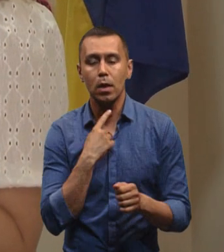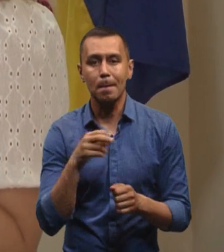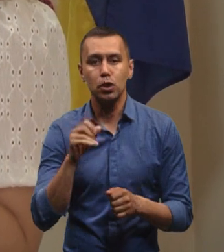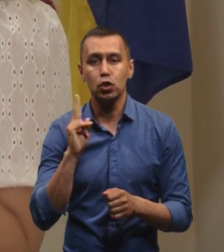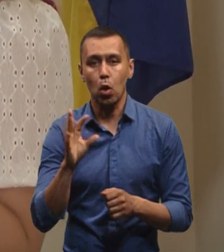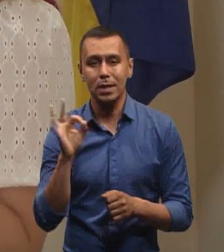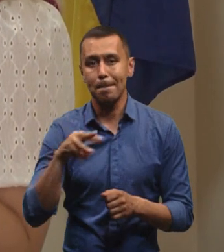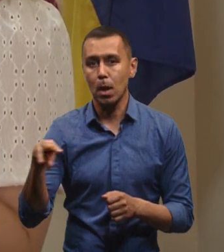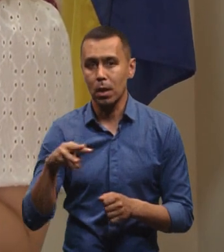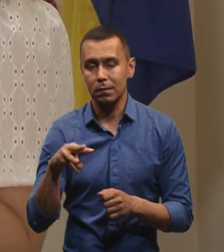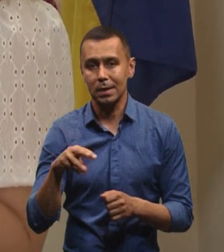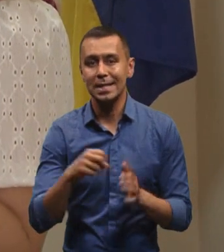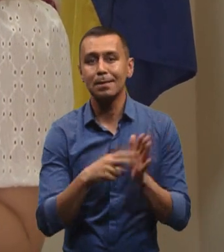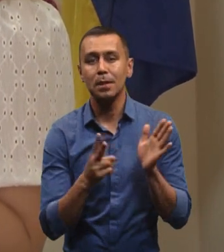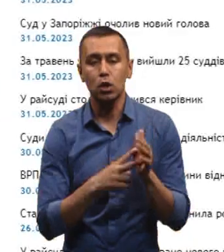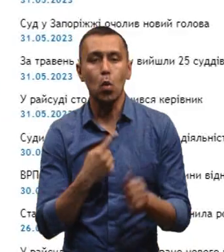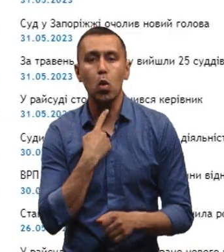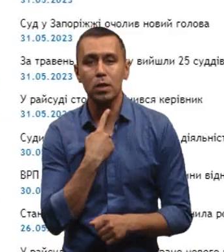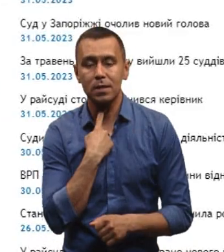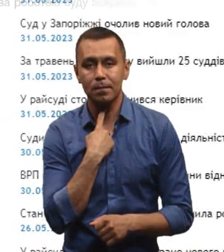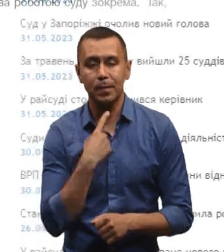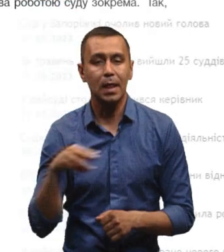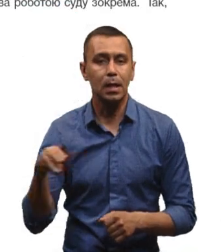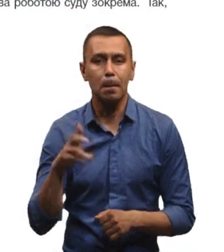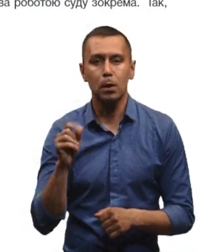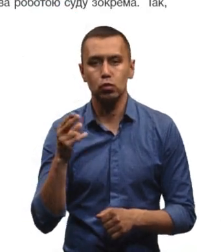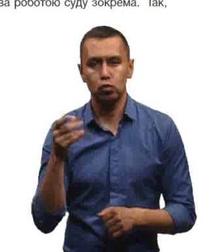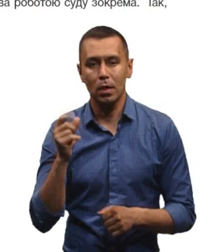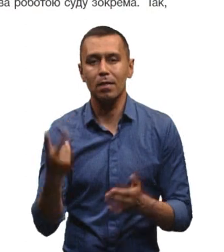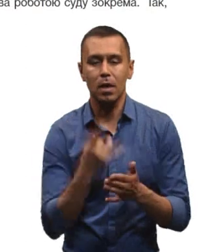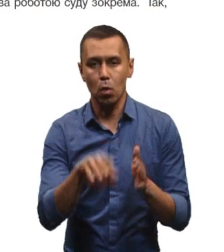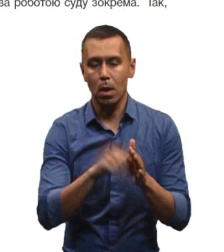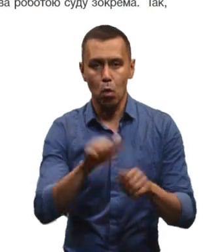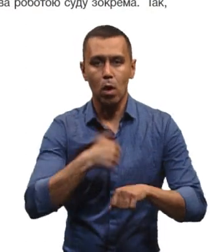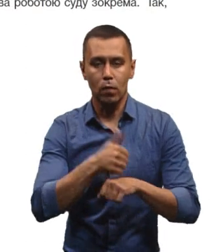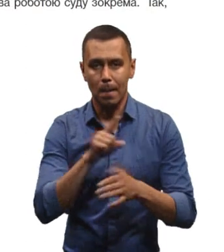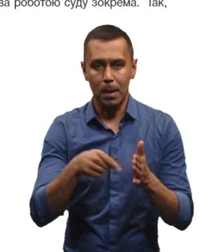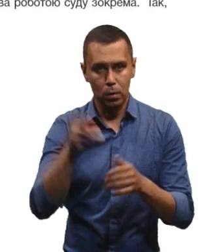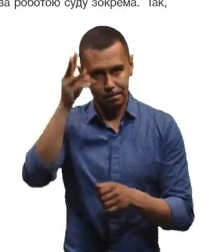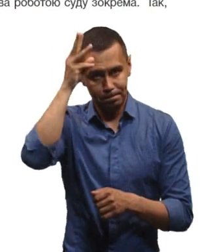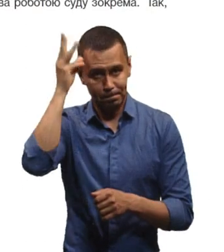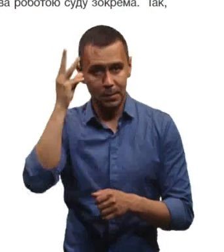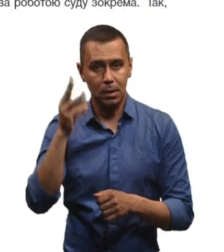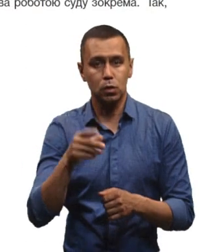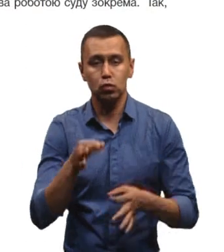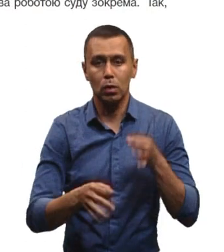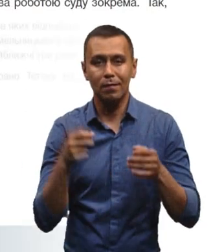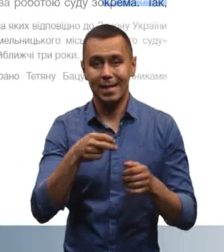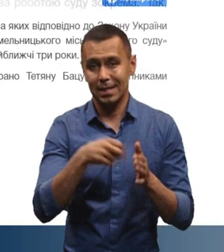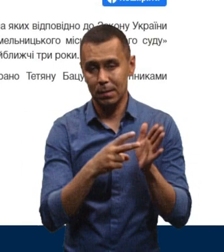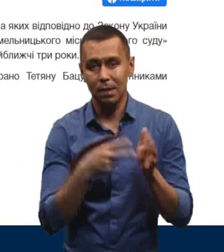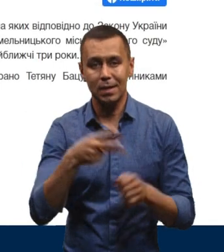Олександр Миколаєвич, 18 голосів. Тетяну Бацутсу двічі обирали головою Хмельницького міськрайонного суду у 2017 та